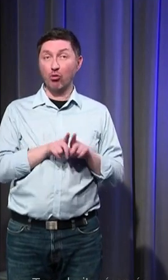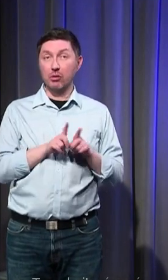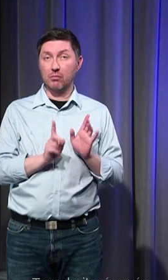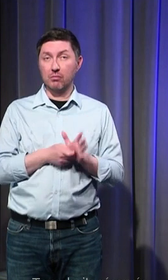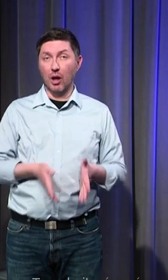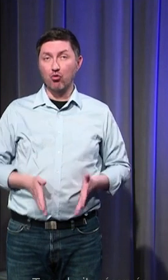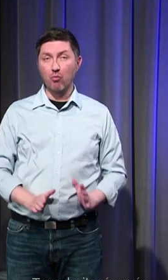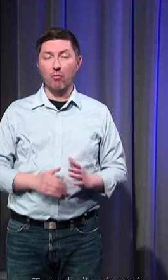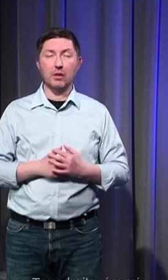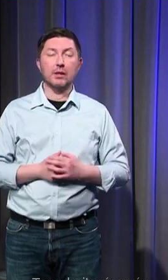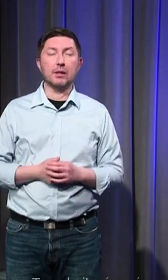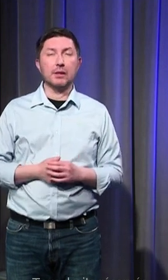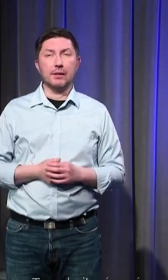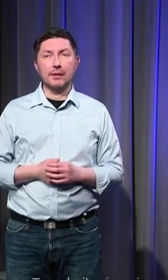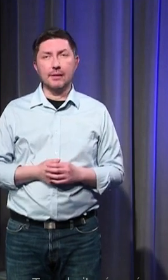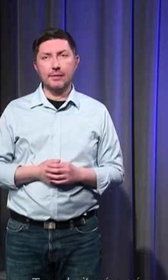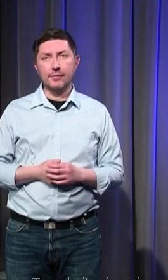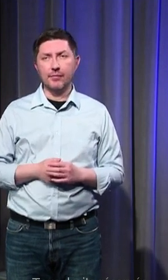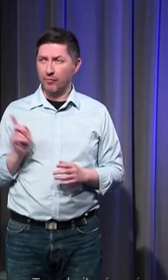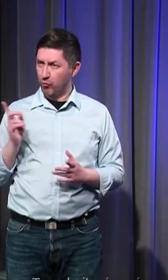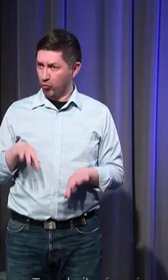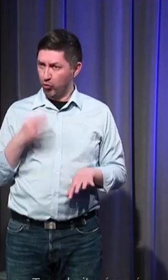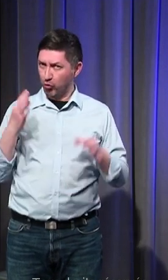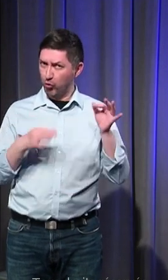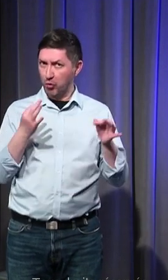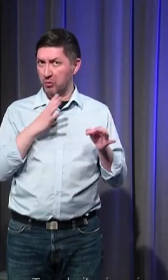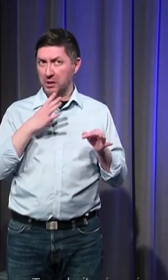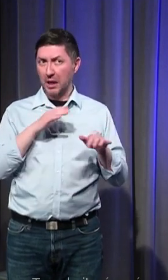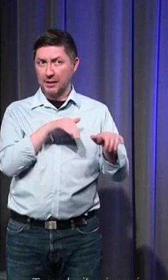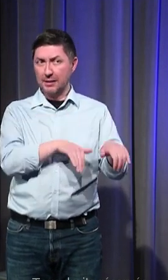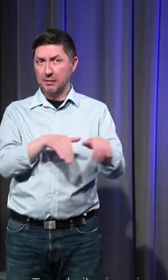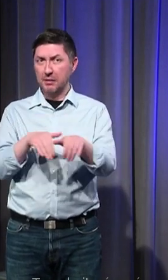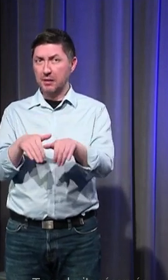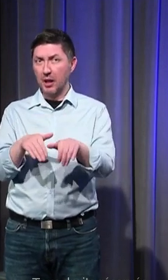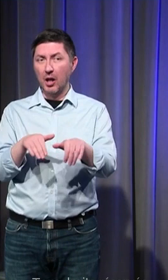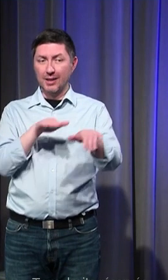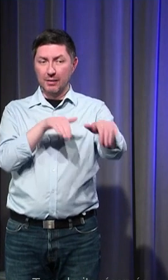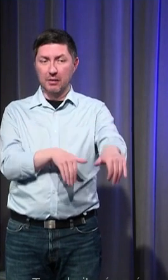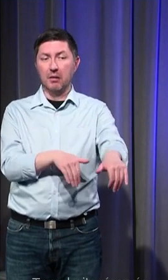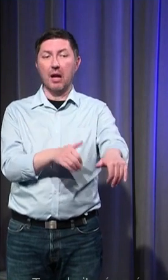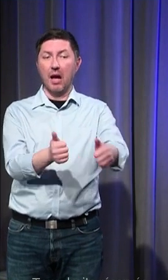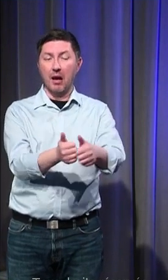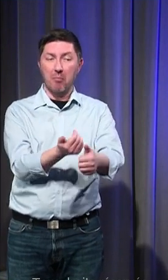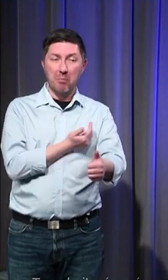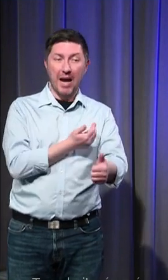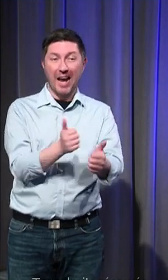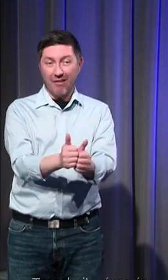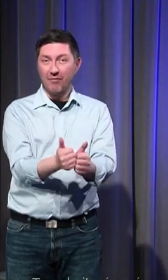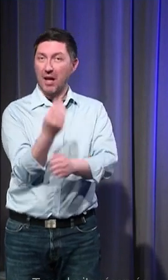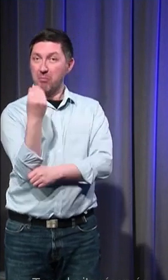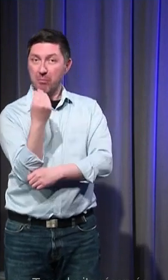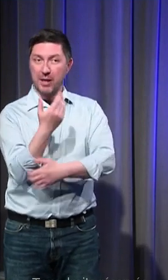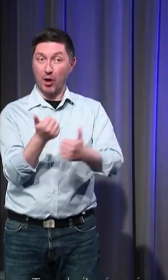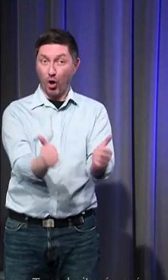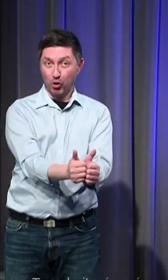autour de l'accouchement je voulais savoir si vous aviez retrouvé ou s'il existait des sépultures mère-enfant où ils étaient ensemble et